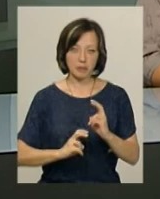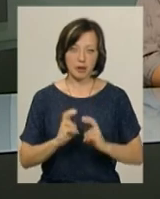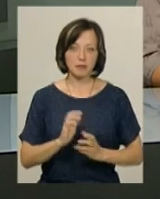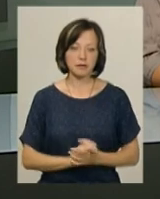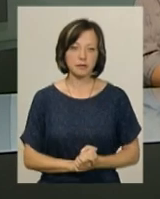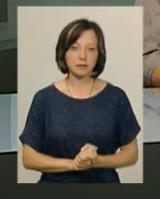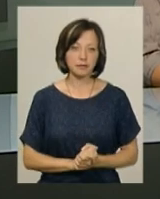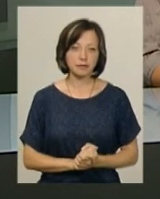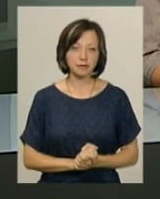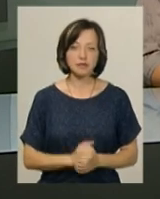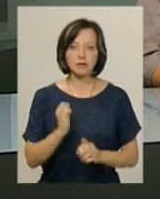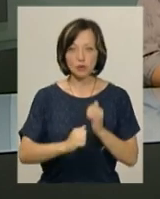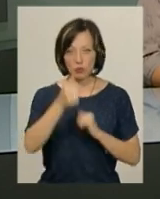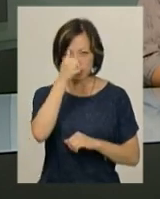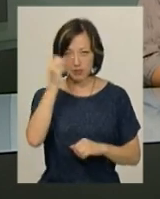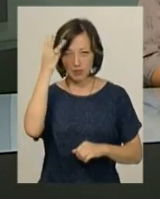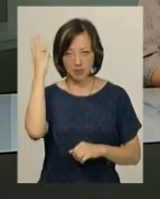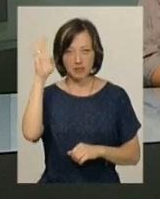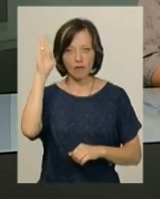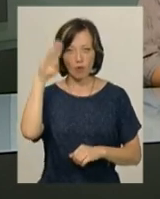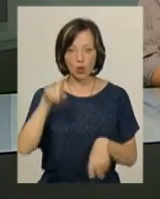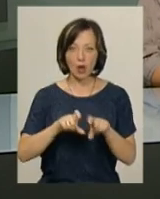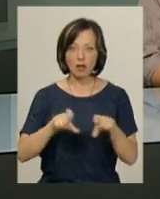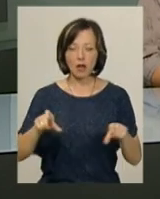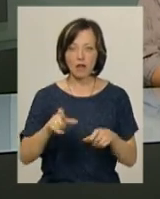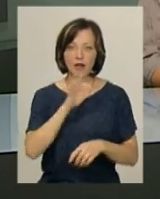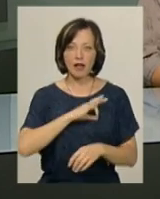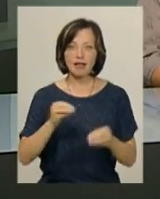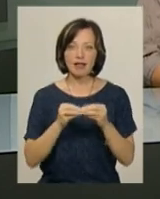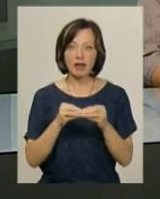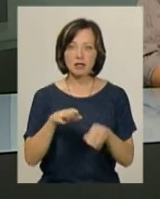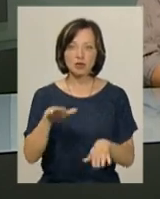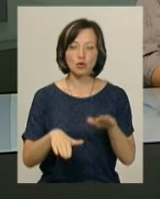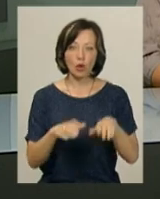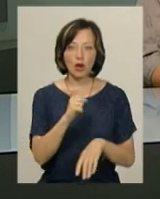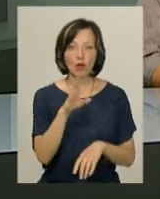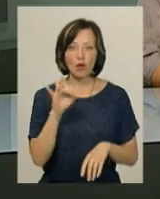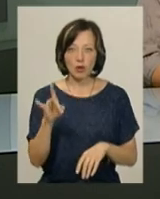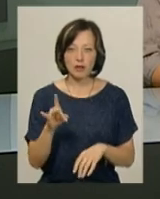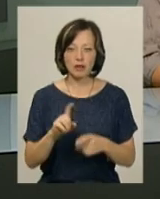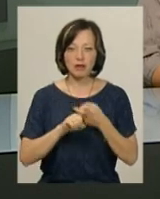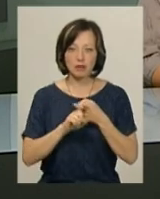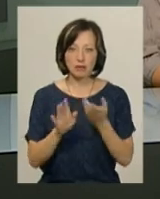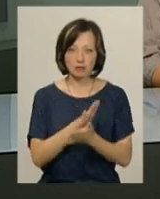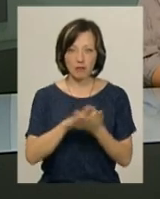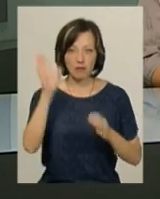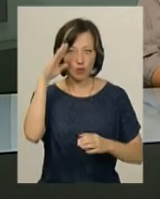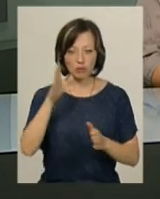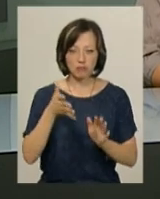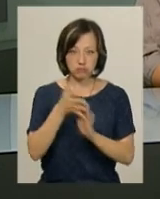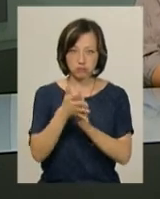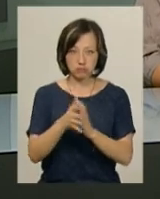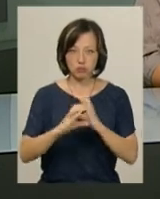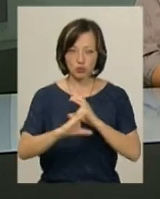Віталій Кавун. Щомісяця Хмельницький водоканал використовує 10 тонн хлор-гличовини. Нею знезаражують воду та промивають труби.